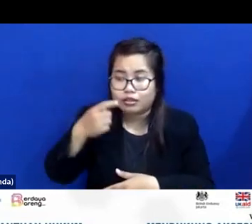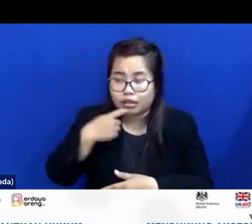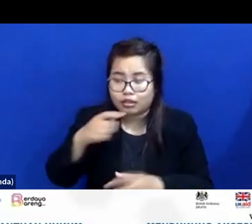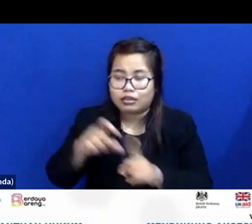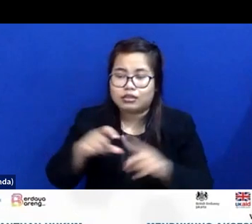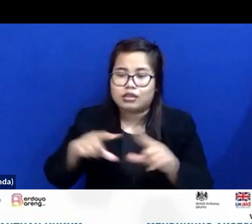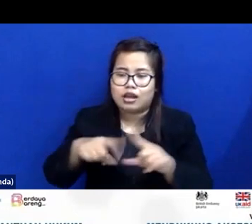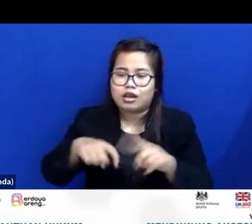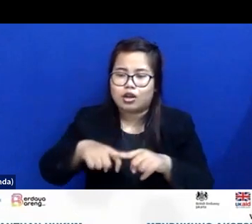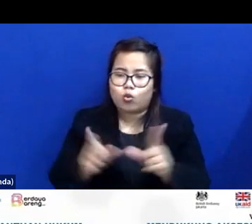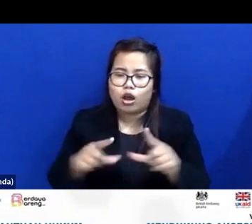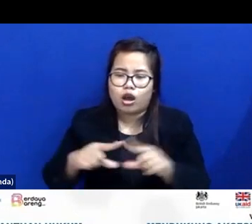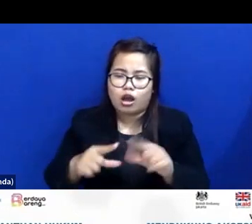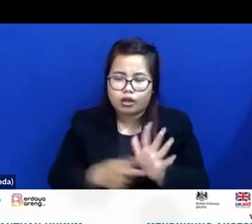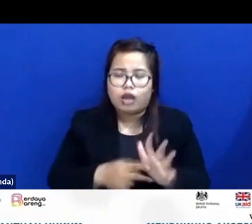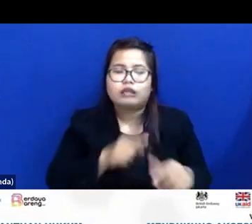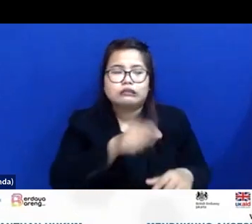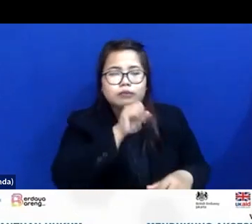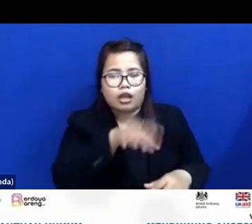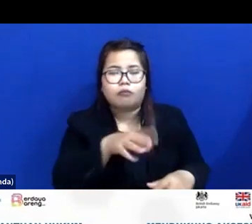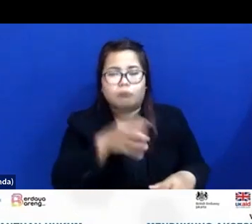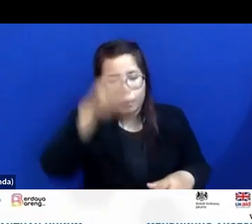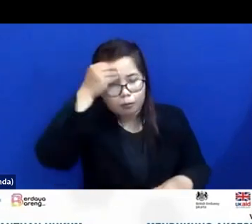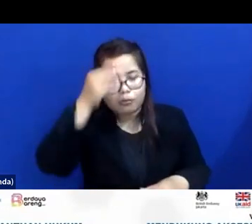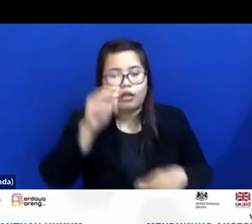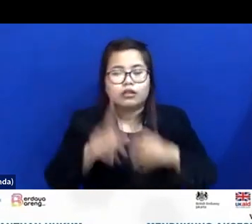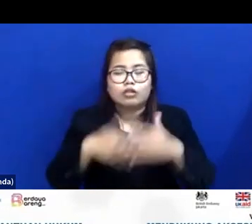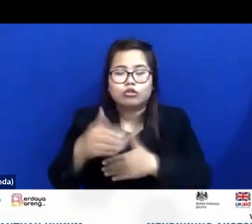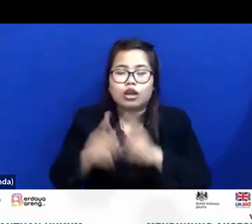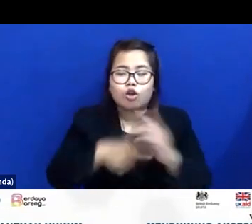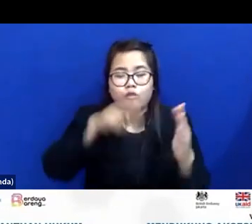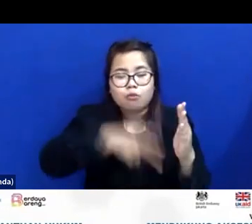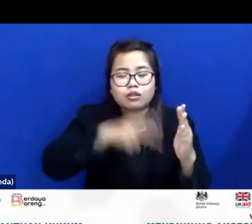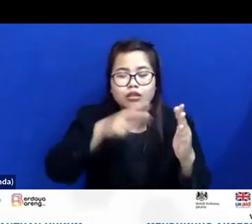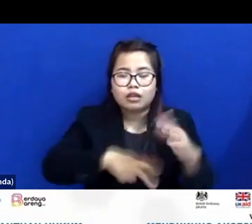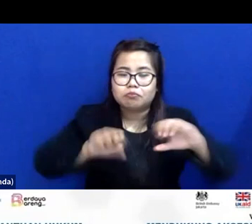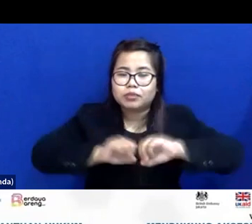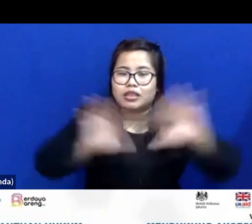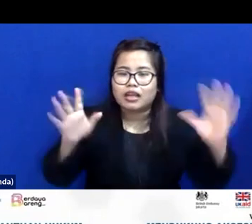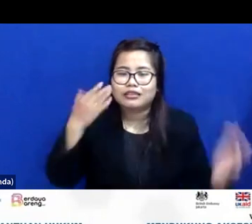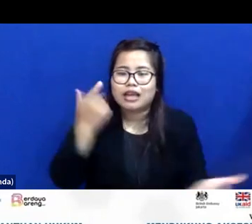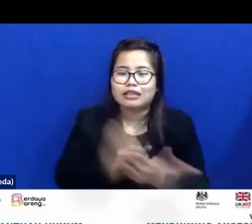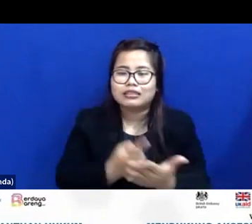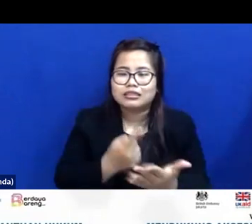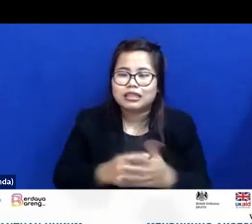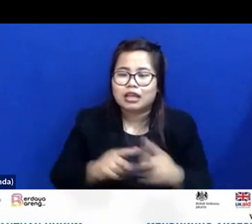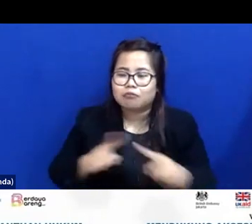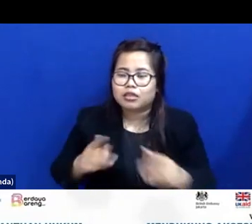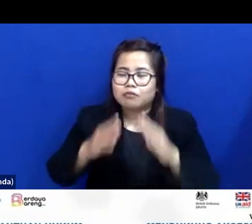mengerti. Mau dibacakan ya keterangan saksi yang sudah disumpah pengacaranya tolak.